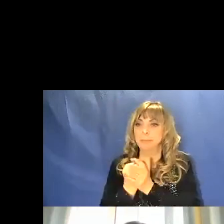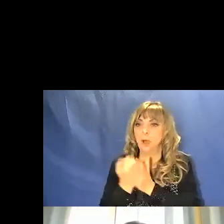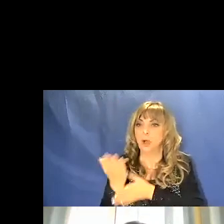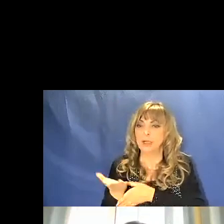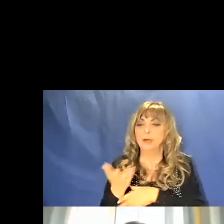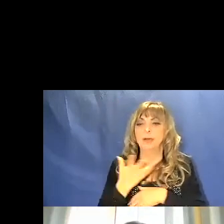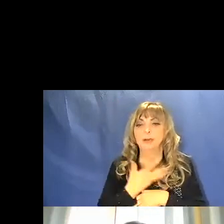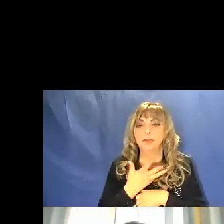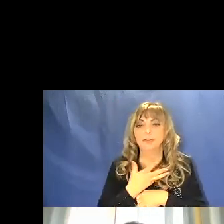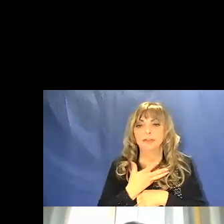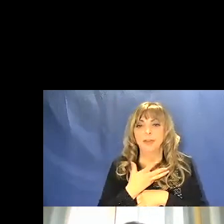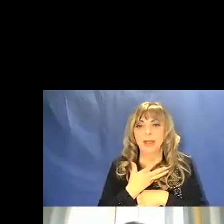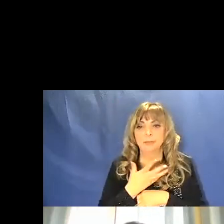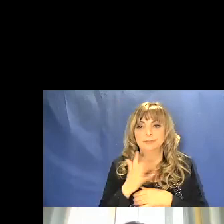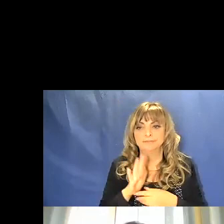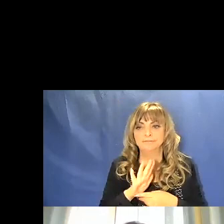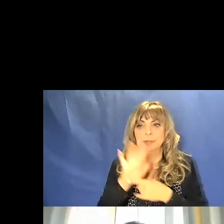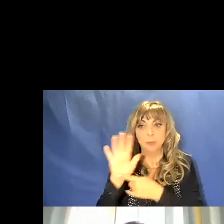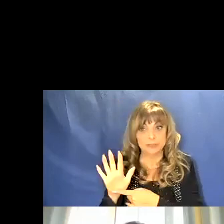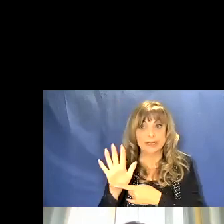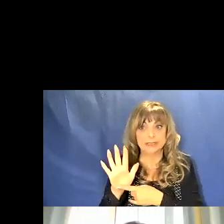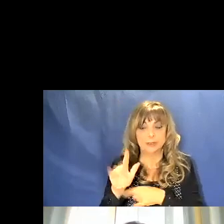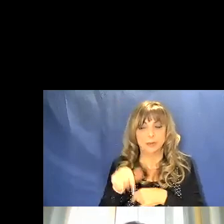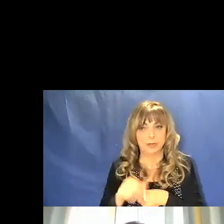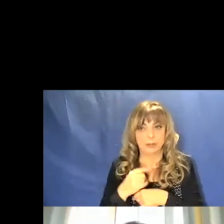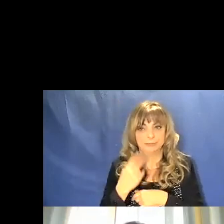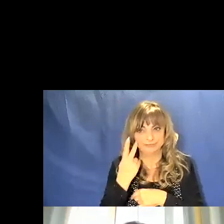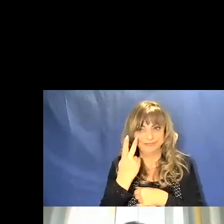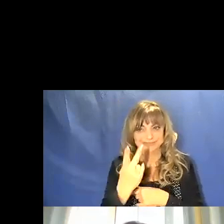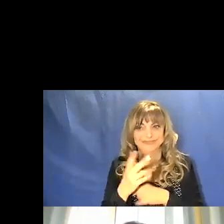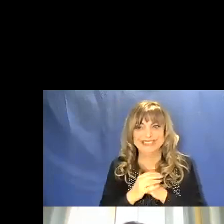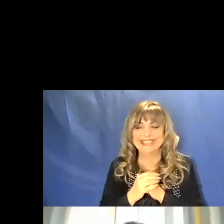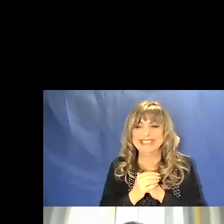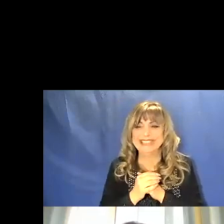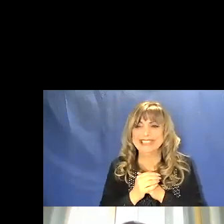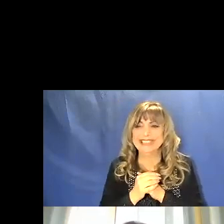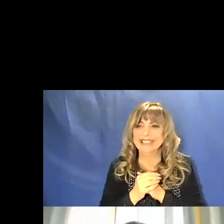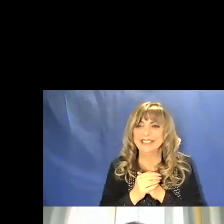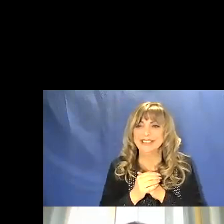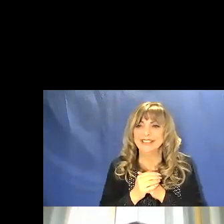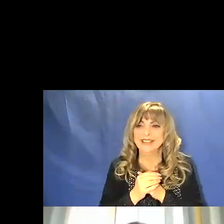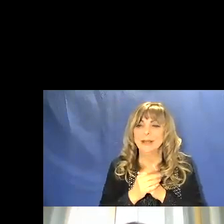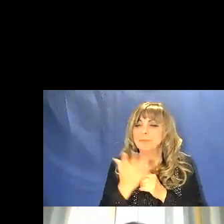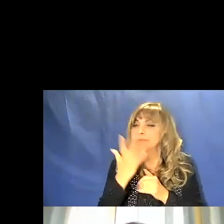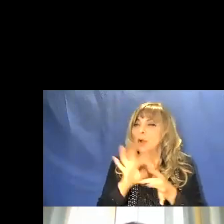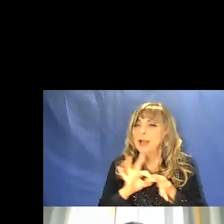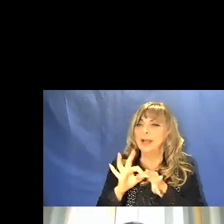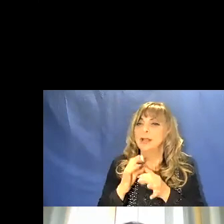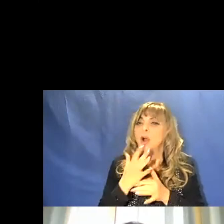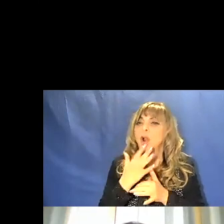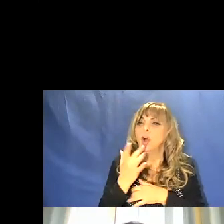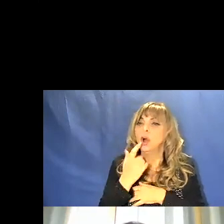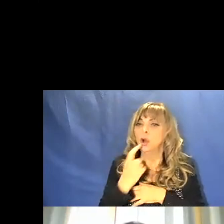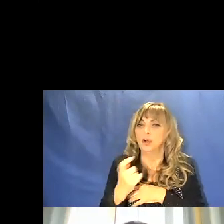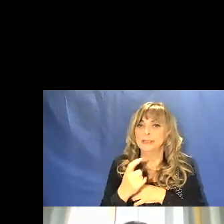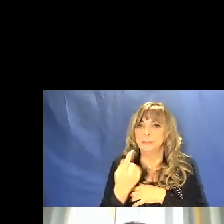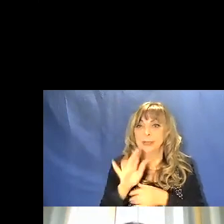evidenze importanti che sto per mostrarvi che riguardano il colore rosso e per